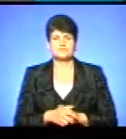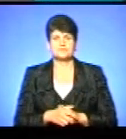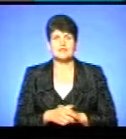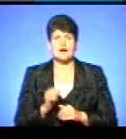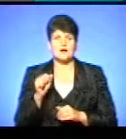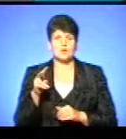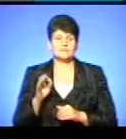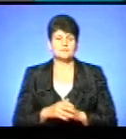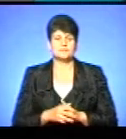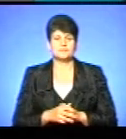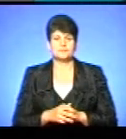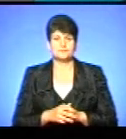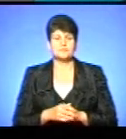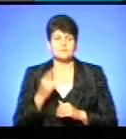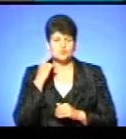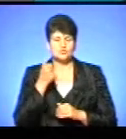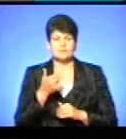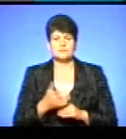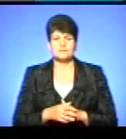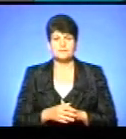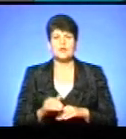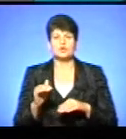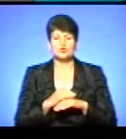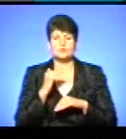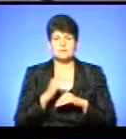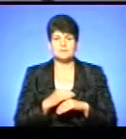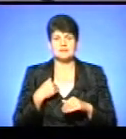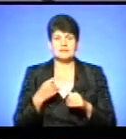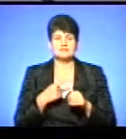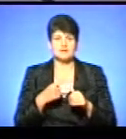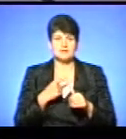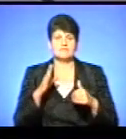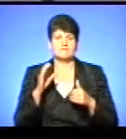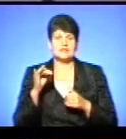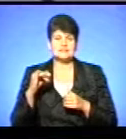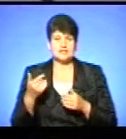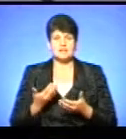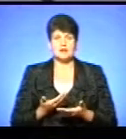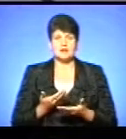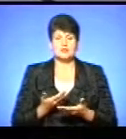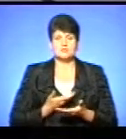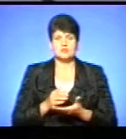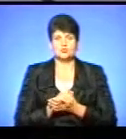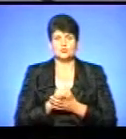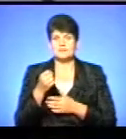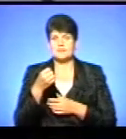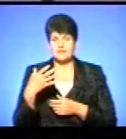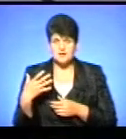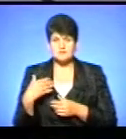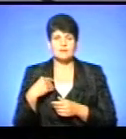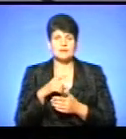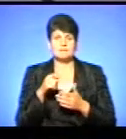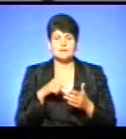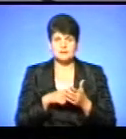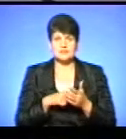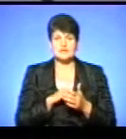Алло. Ми чуємо вас. Добрий вечір. Мене звати Василь, я живу на Дружбу 15. У мене таке до вас питання.